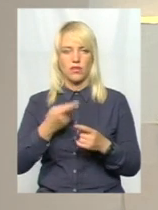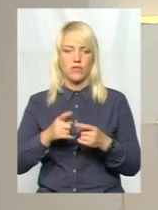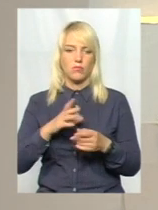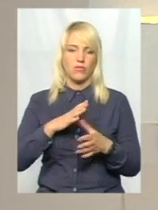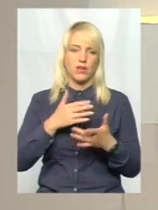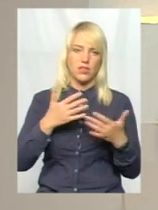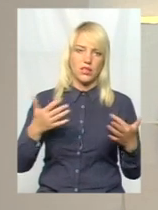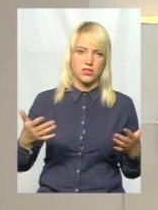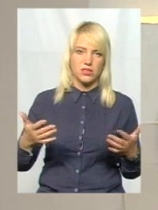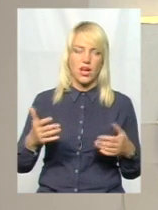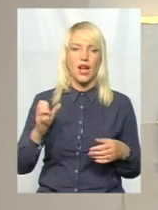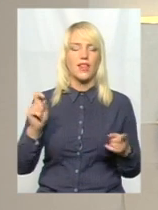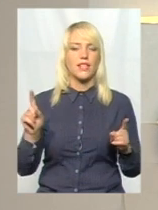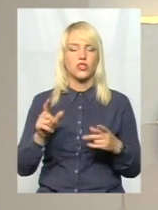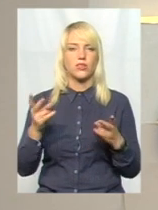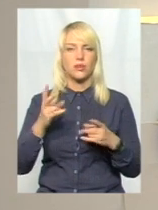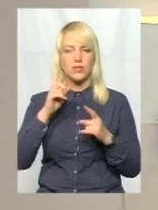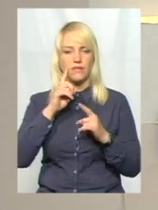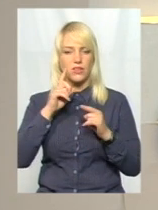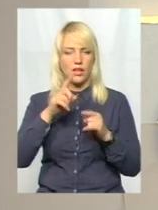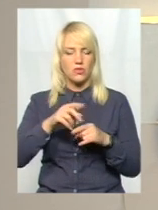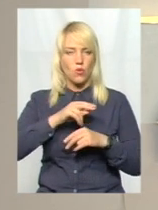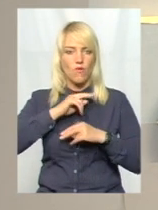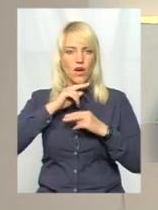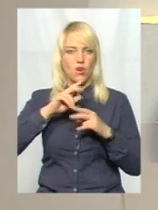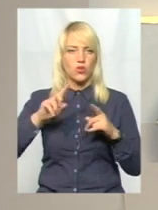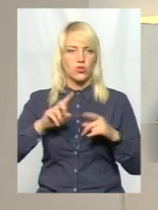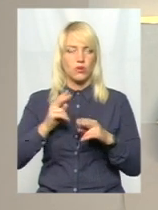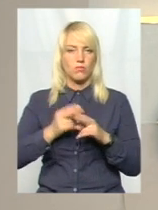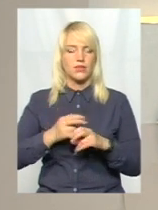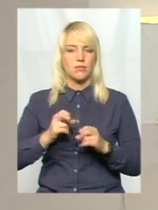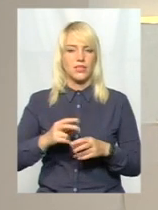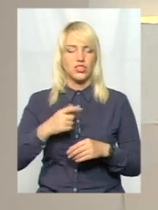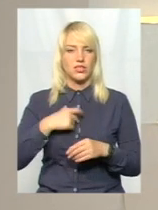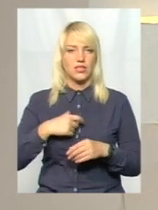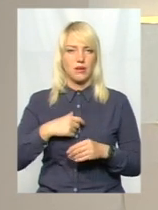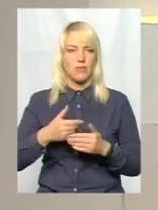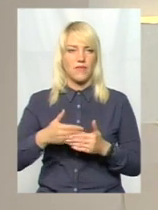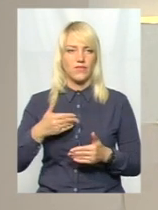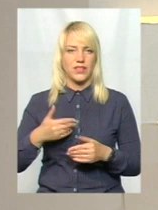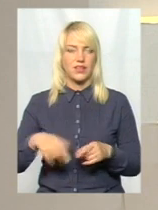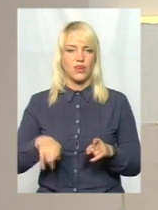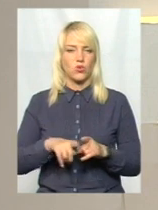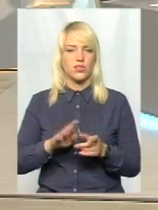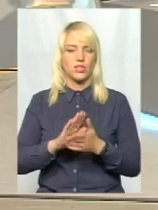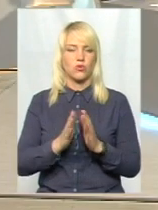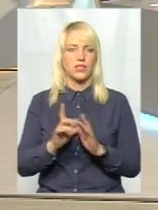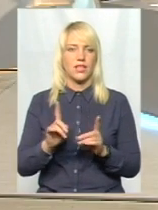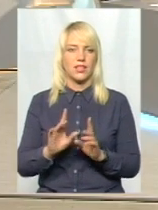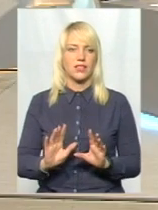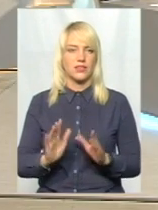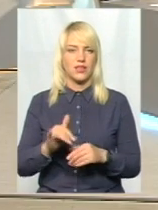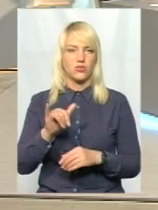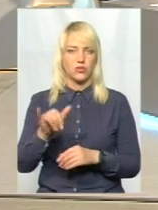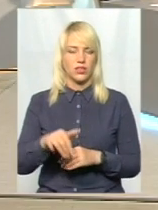маленькі, різні, але на що потрібно звертати увагу, аби убезпечити себе від такої ситуації, яка сталася в